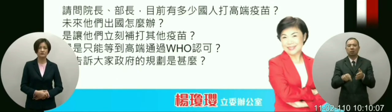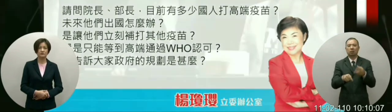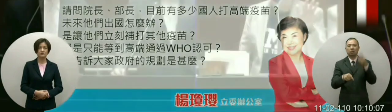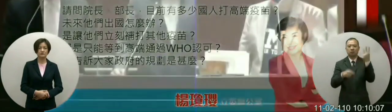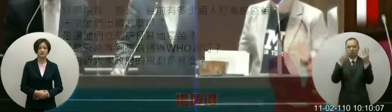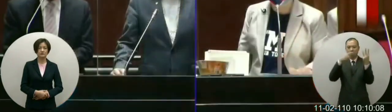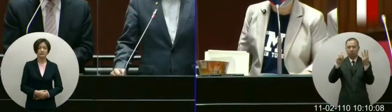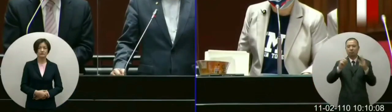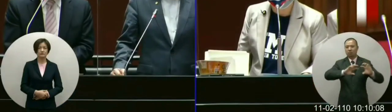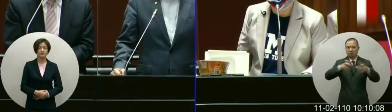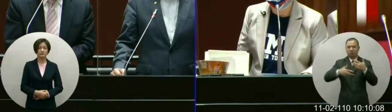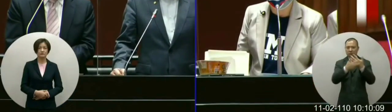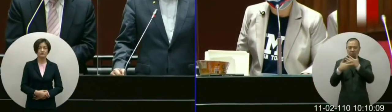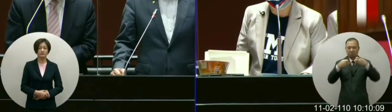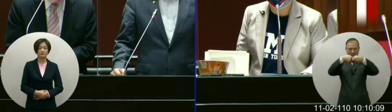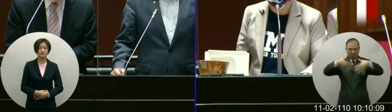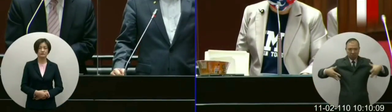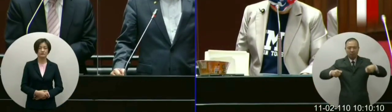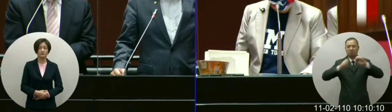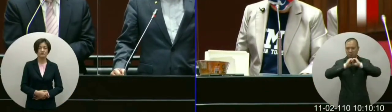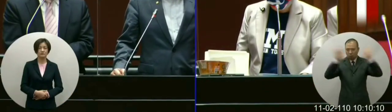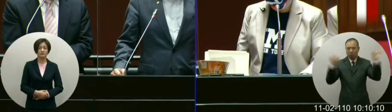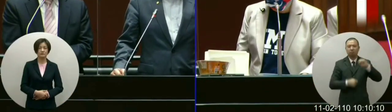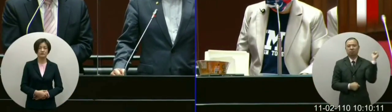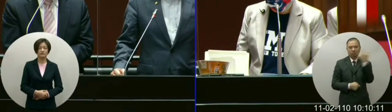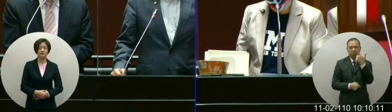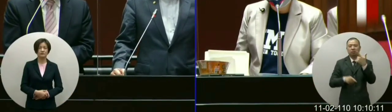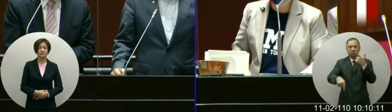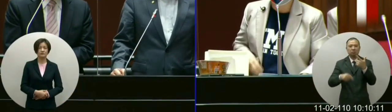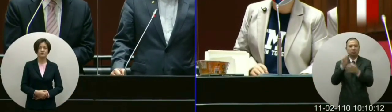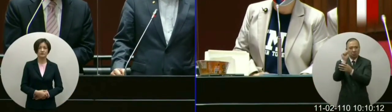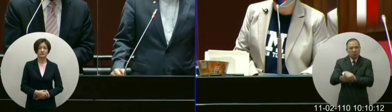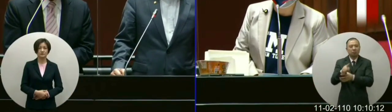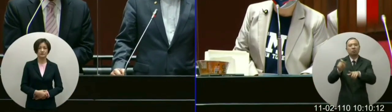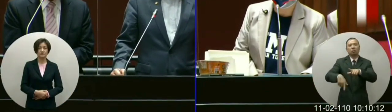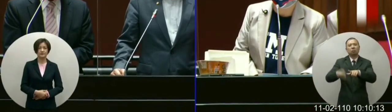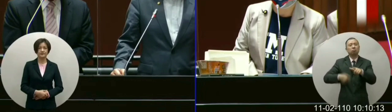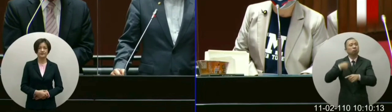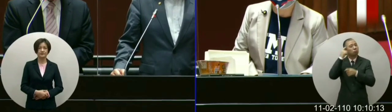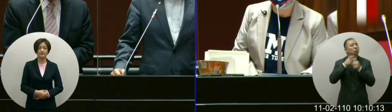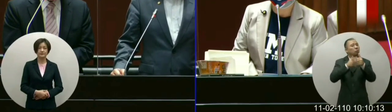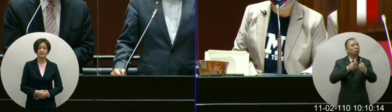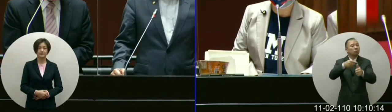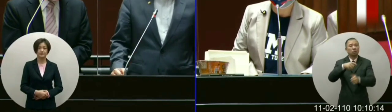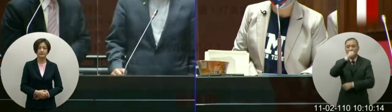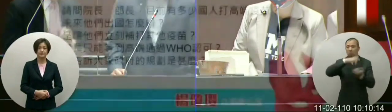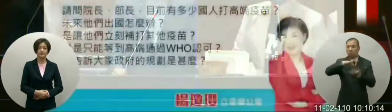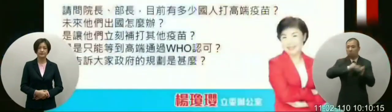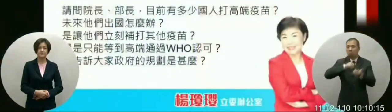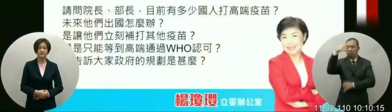公布的这六支疫苗这国际认证的所以本席要请教目前我们有多少人打了高端呢